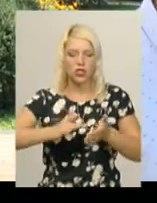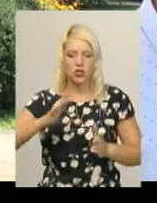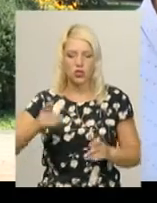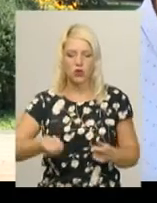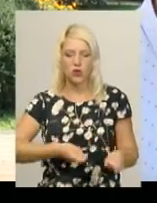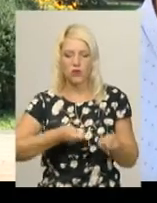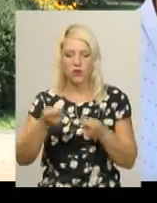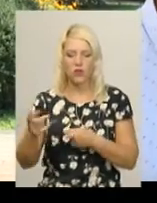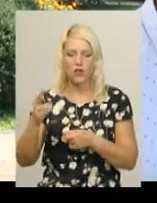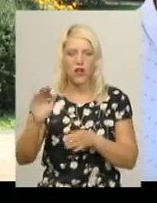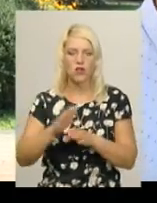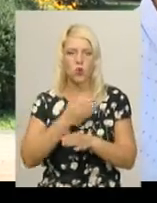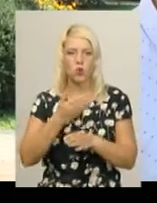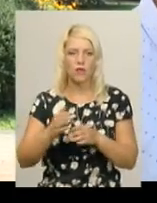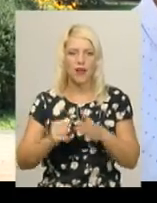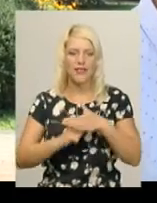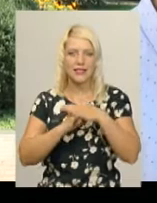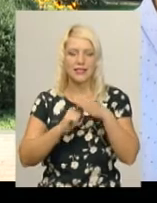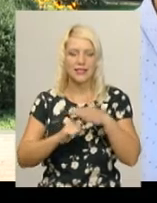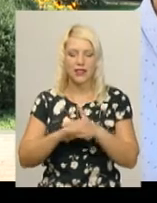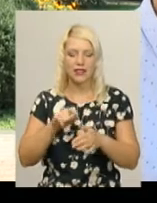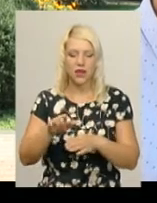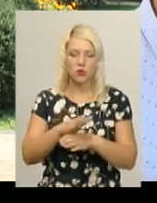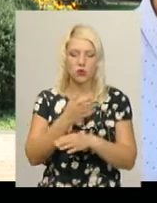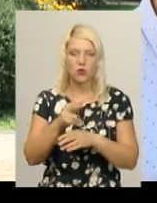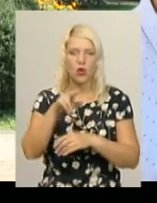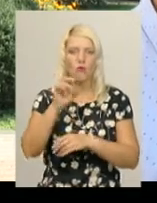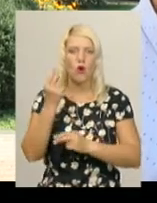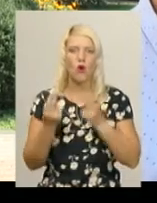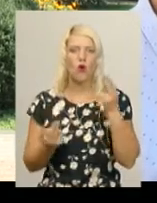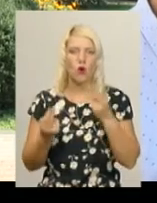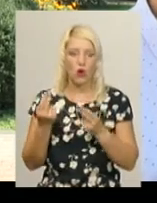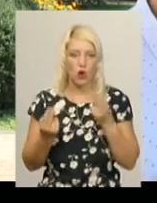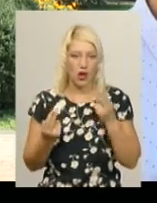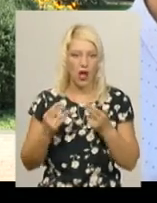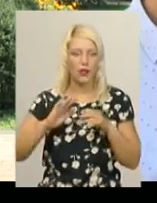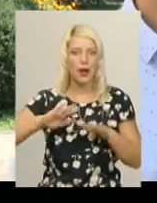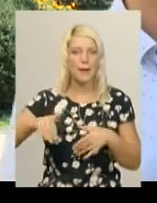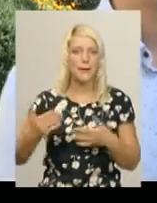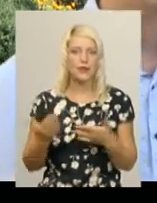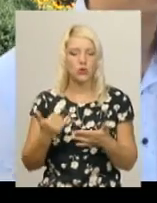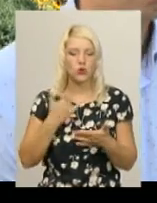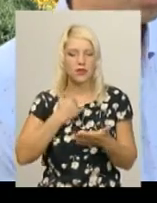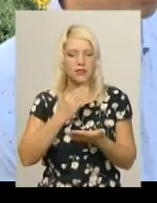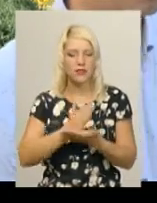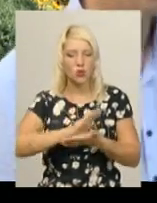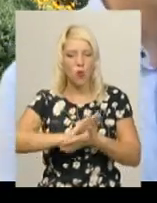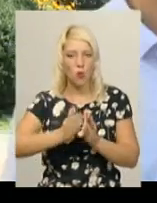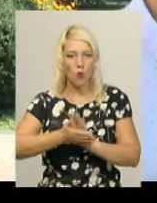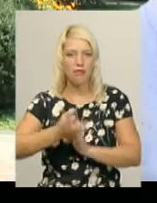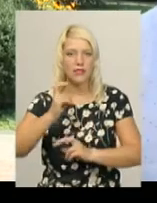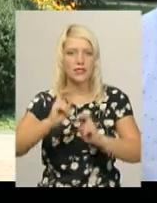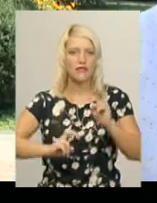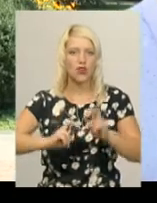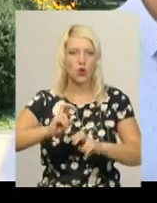сортувальний склад, де ми його сортуємо. Сортуємо його по кольорах, після чого в нас є домовленості з виробництвами